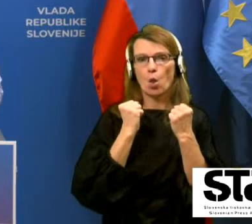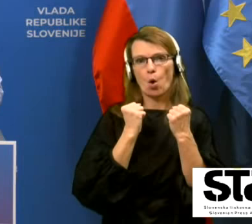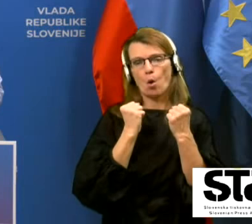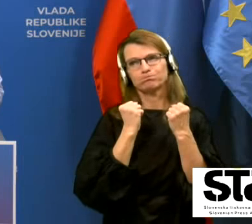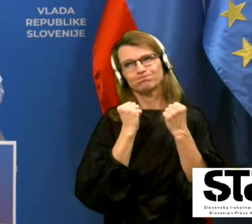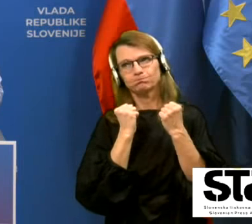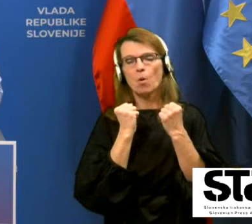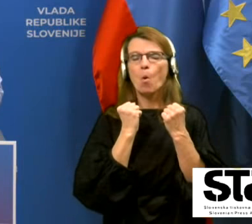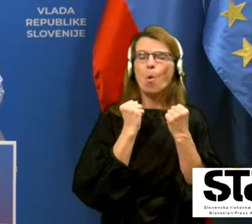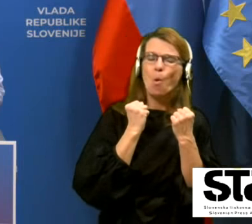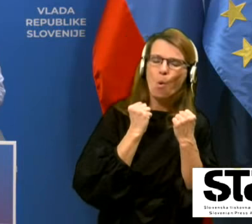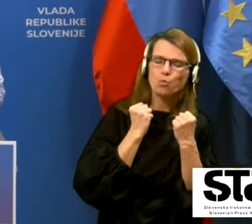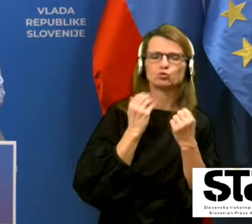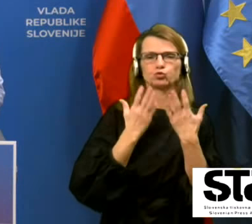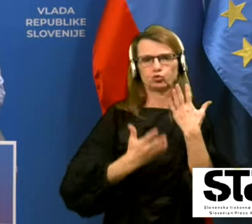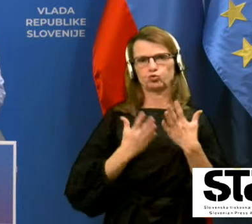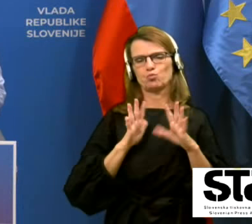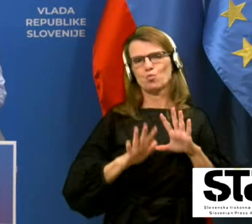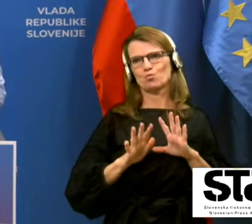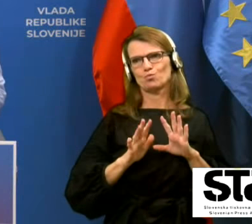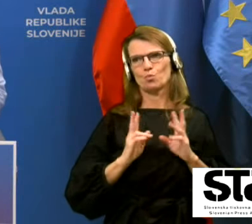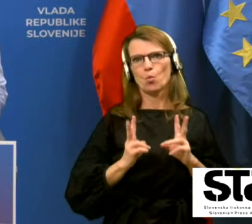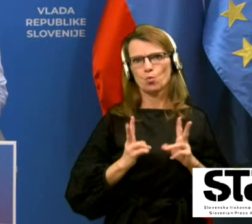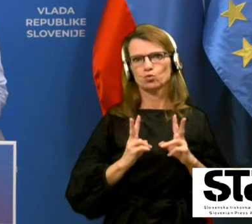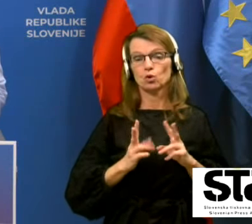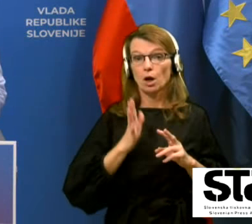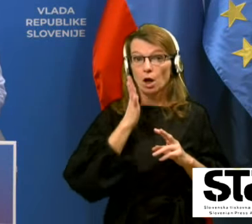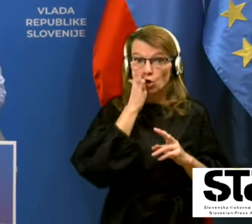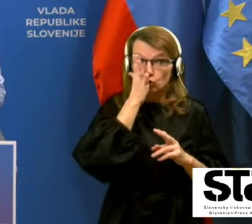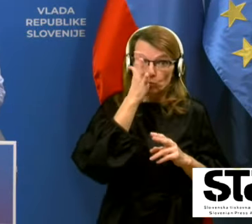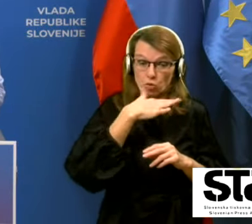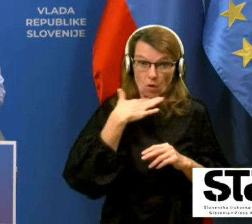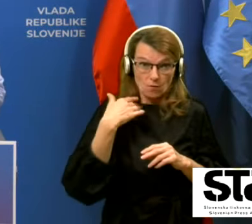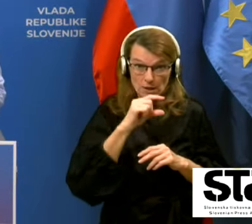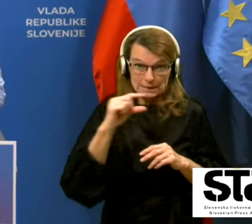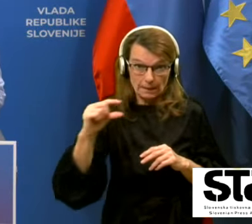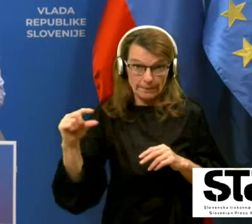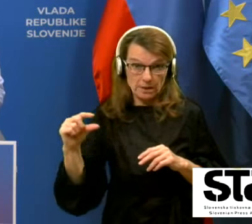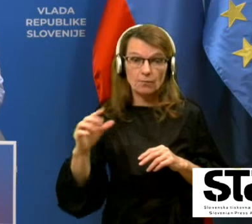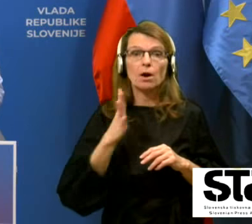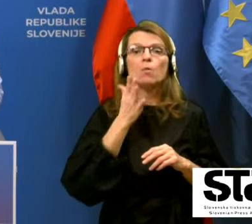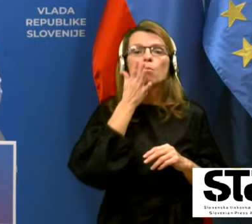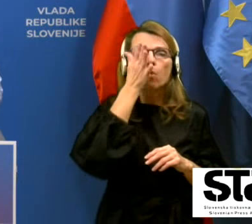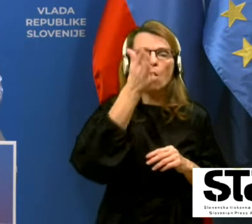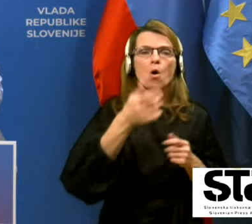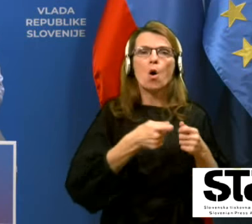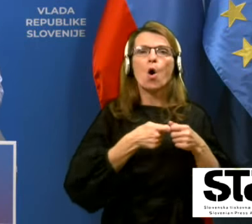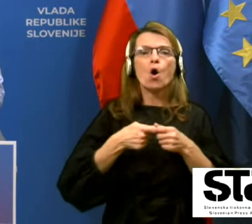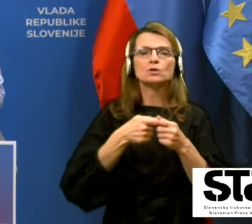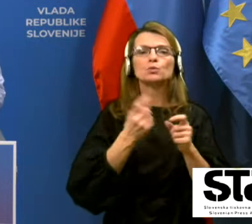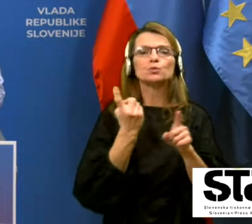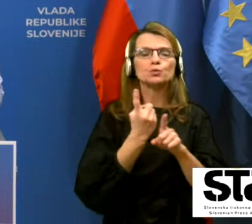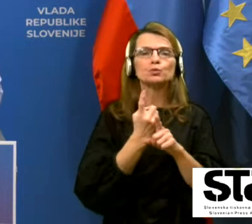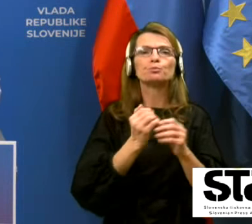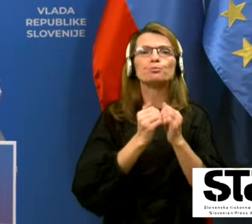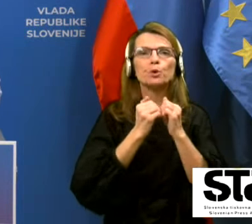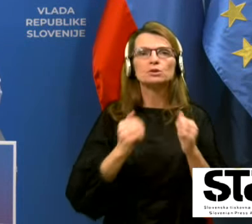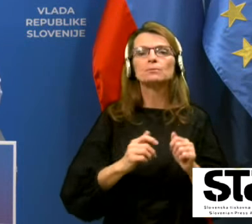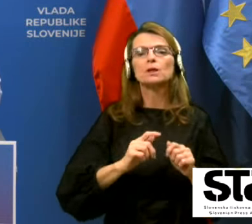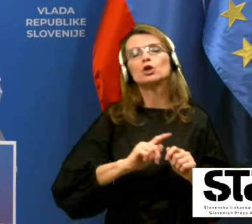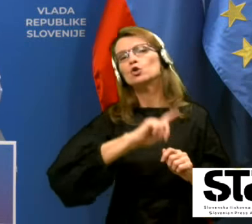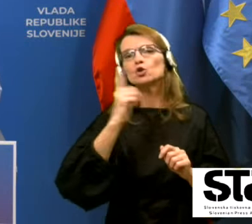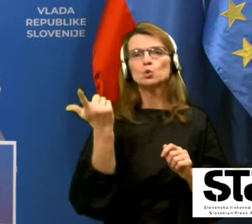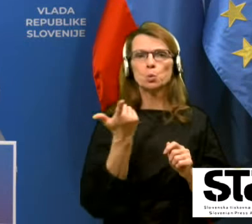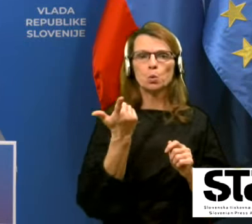tako kot predvidevamo, cepiva za dost, bodo organizirane tudi posebne druge enote za